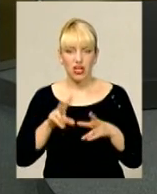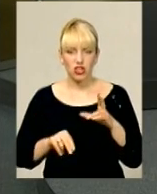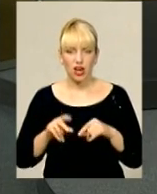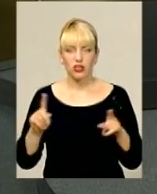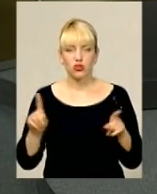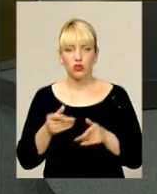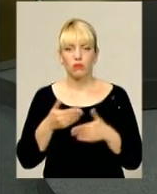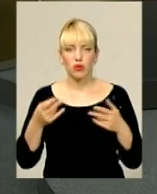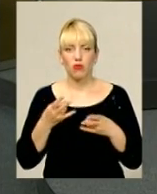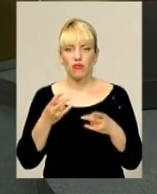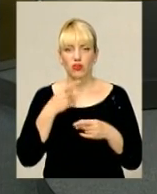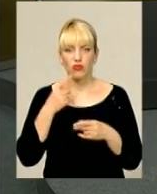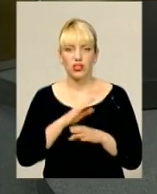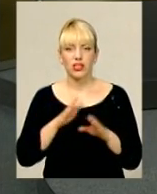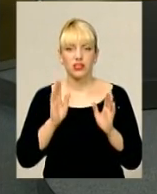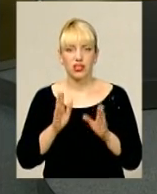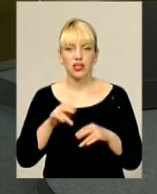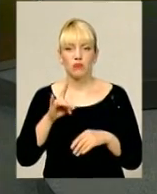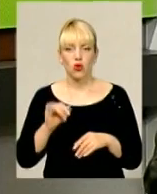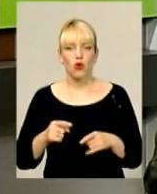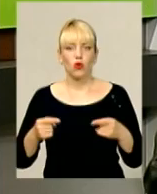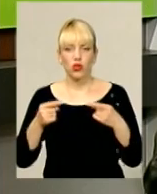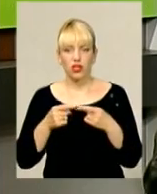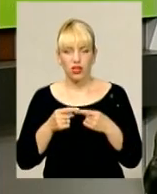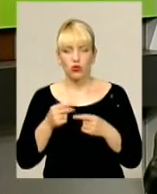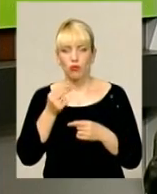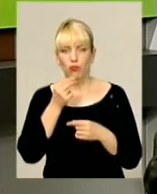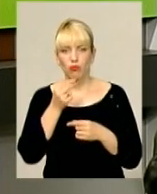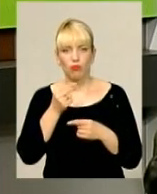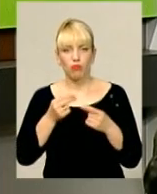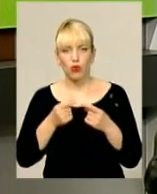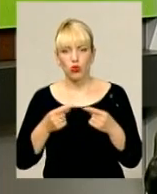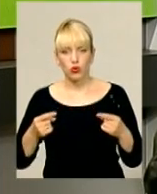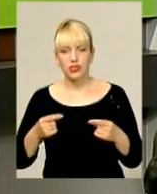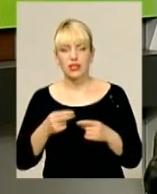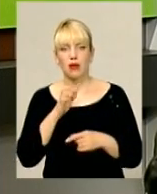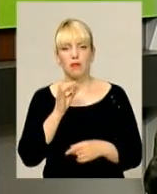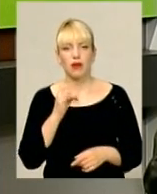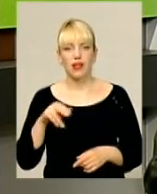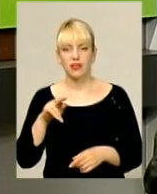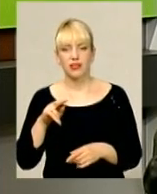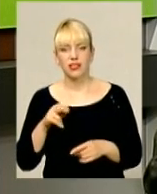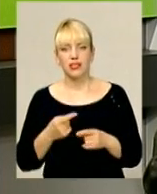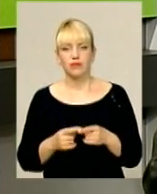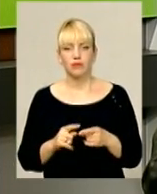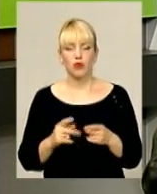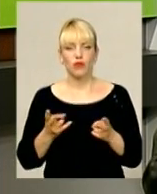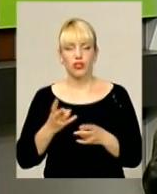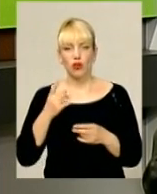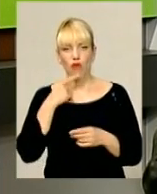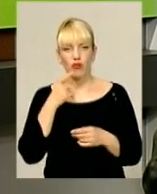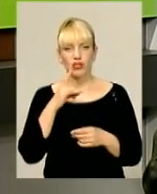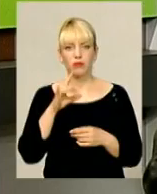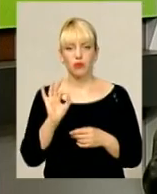повинні говорити не стільки про якусь конкретну продукцію, оскільки бренд – це все-таки набір певних асоціацій, то ми повинні говорити